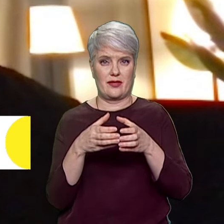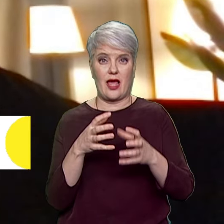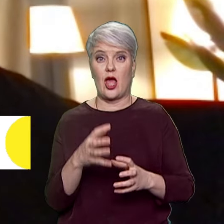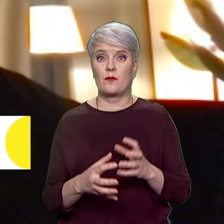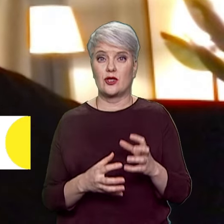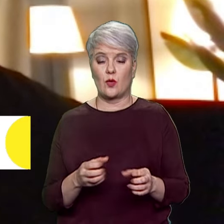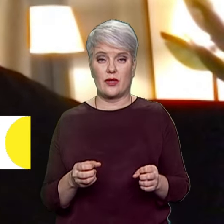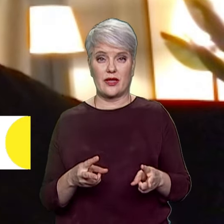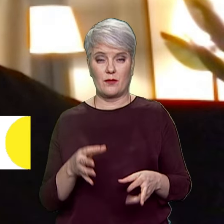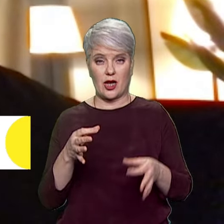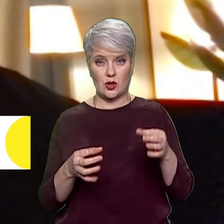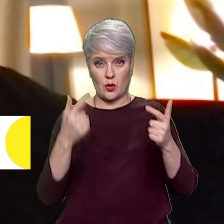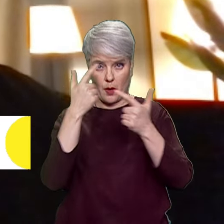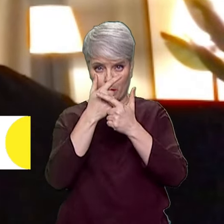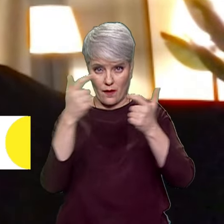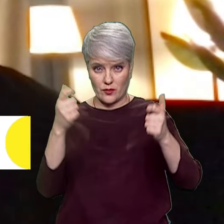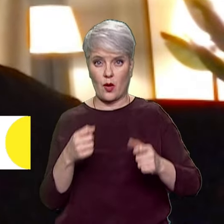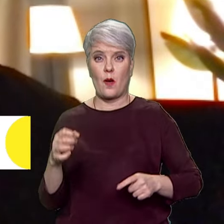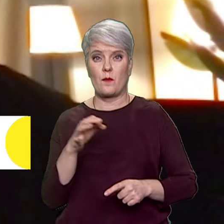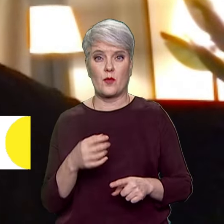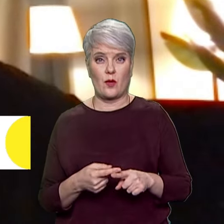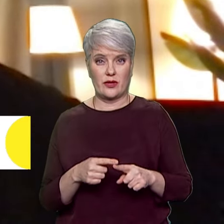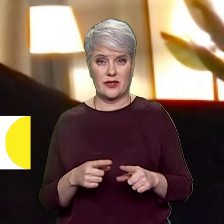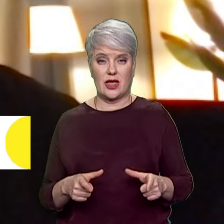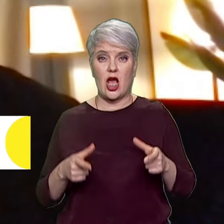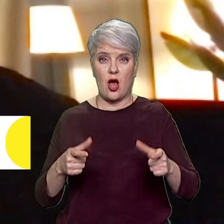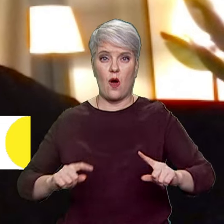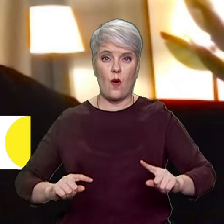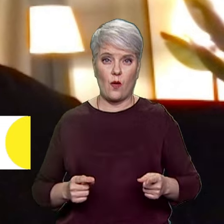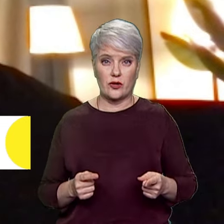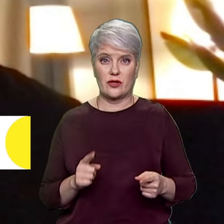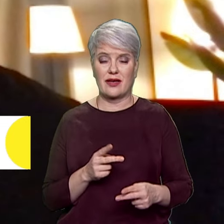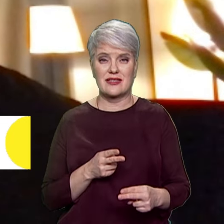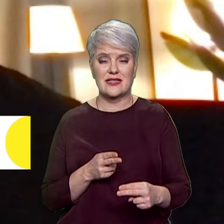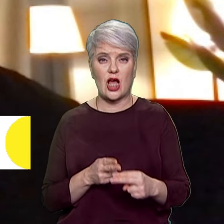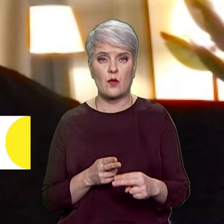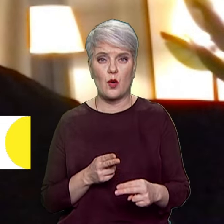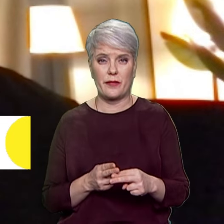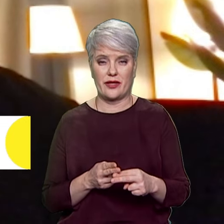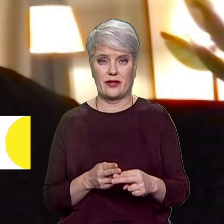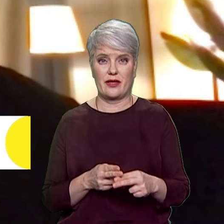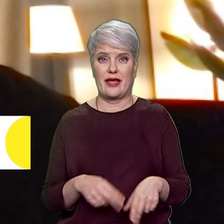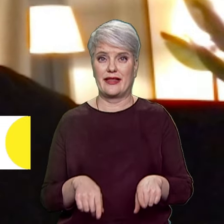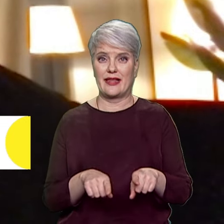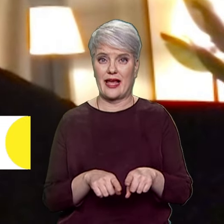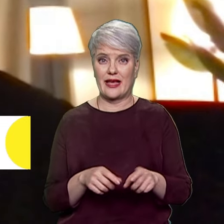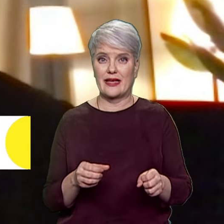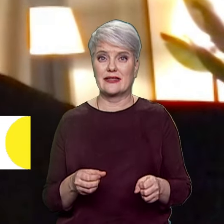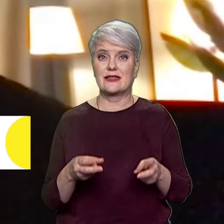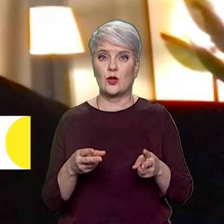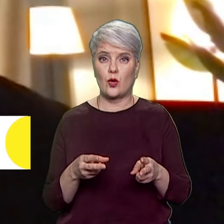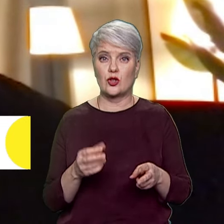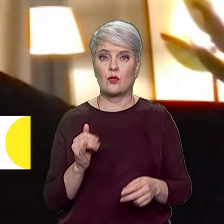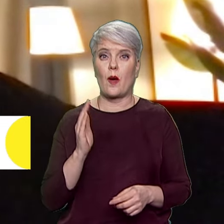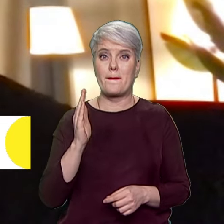публічно повідомив про ці ордери, в тому числі в якості запобіжника, щоб запобігти вчиненню таких злочинів у